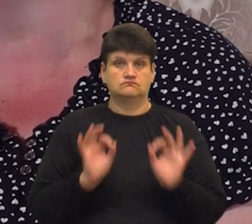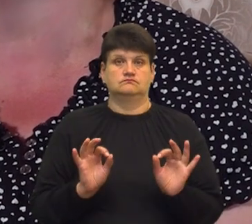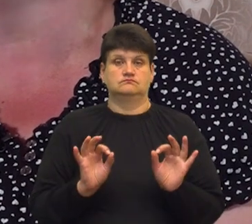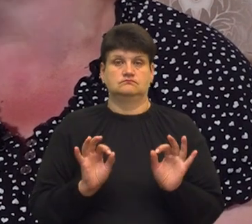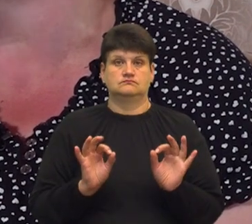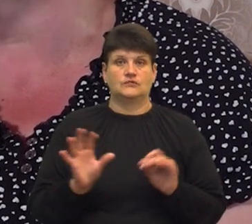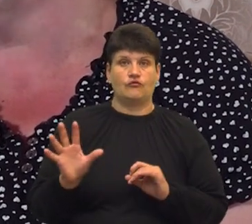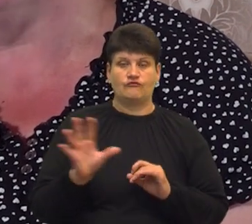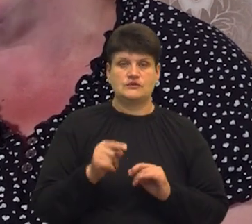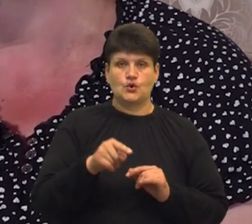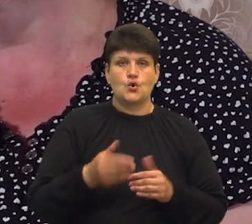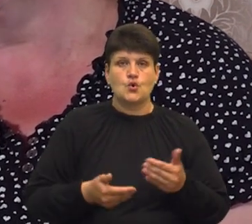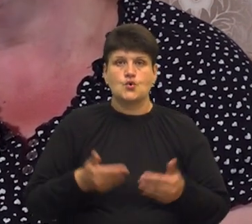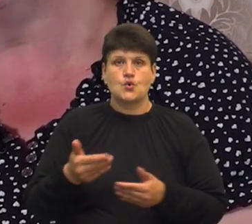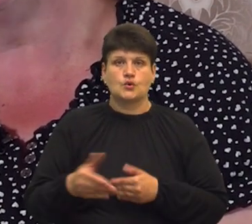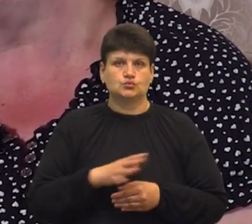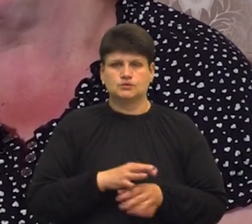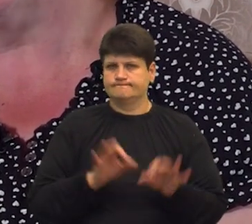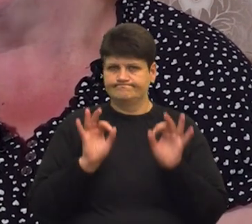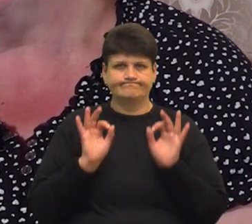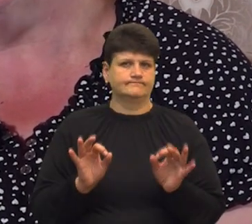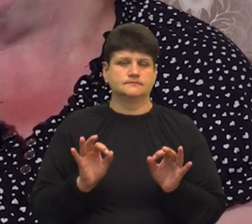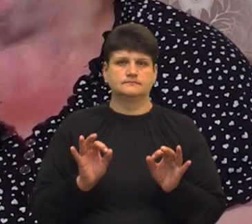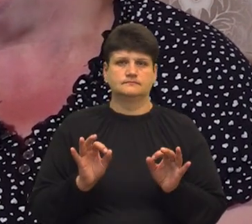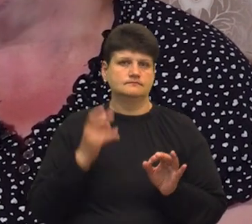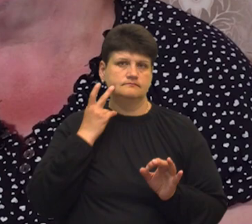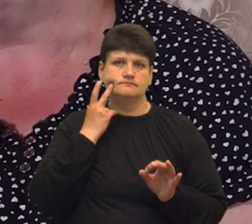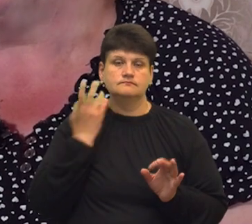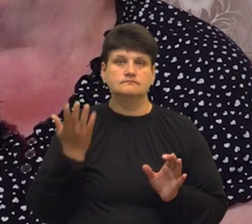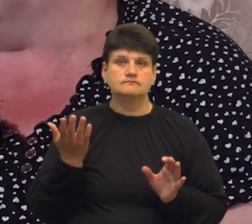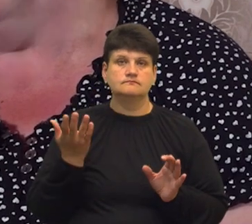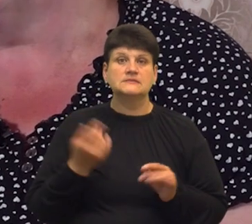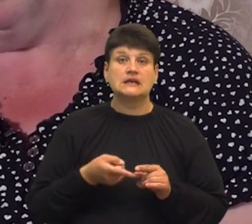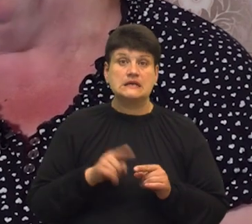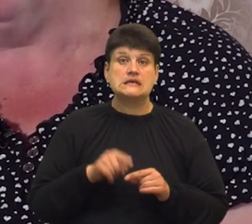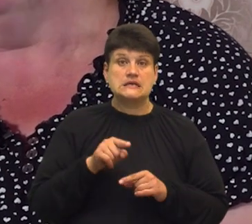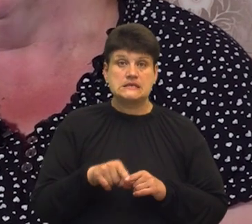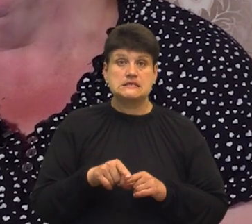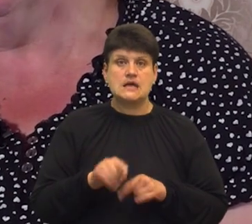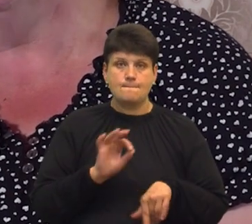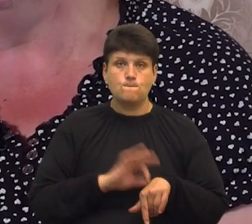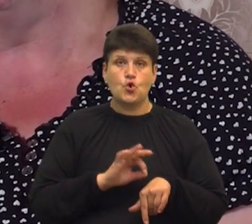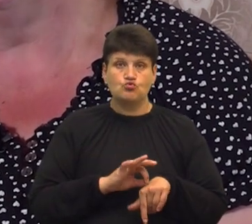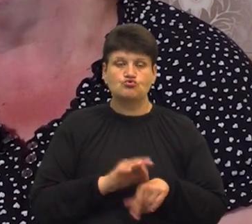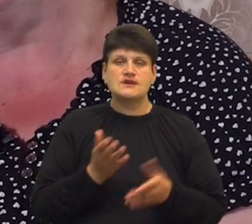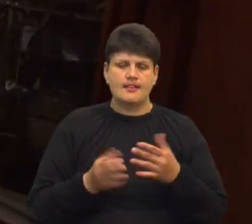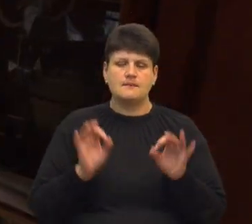Всі його кроки з дитинства правильні. І цей його крок волючий, правильний.